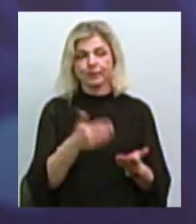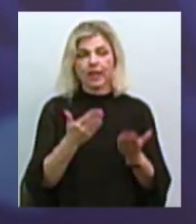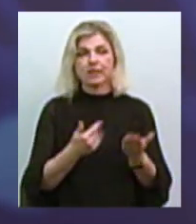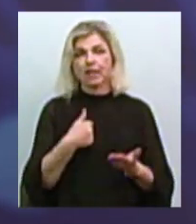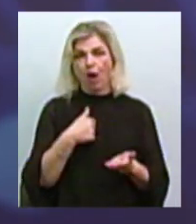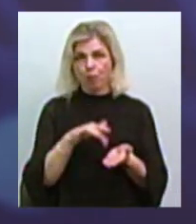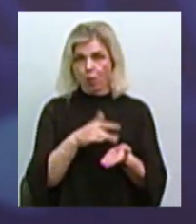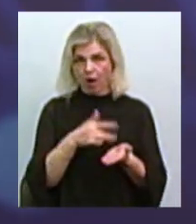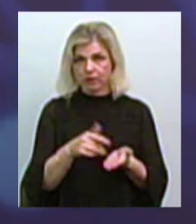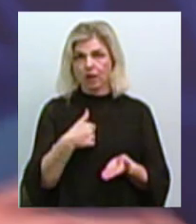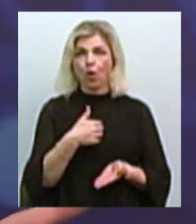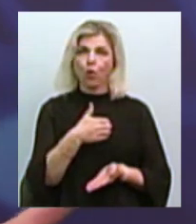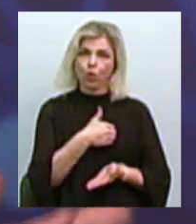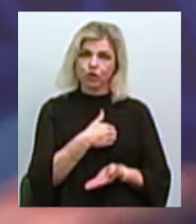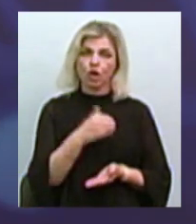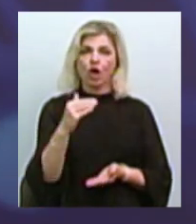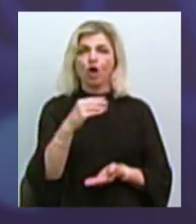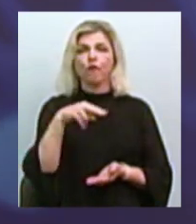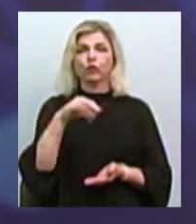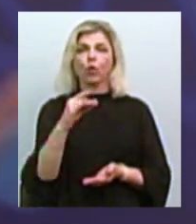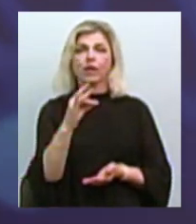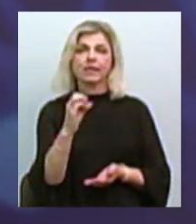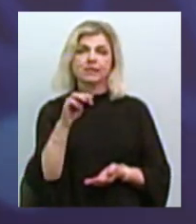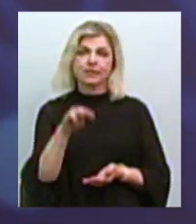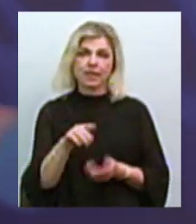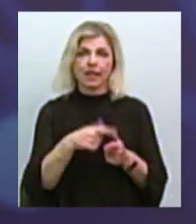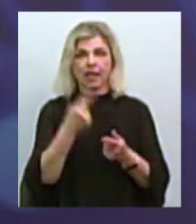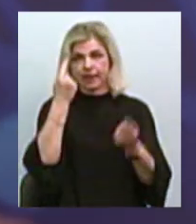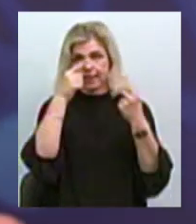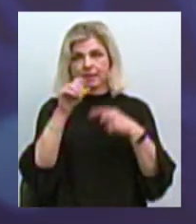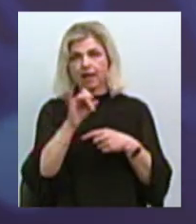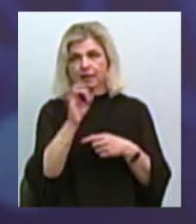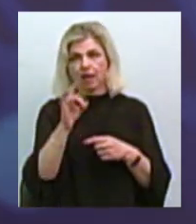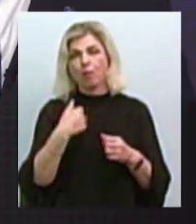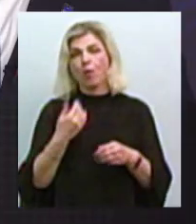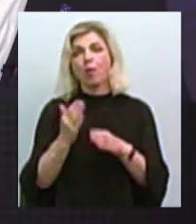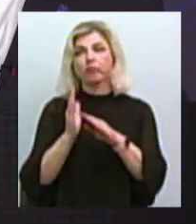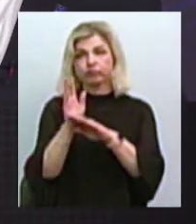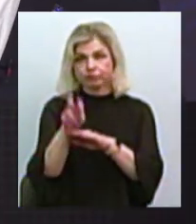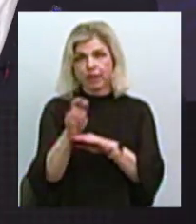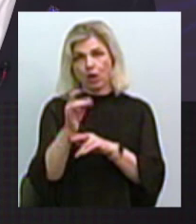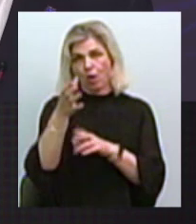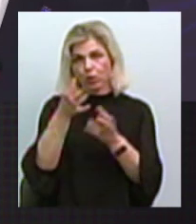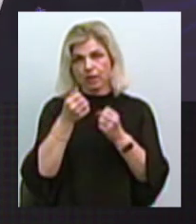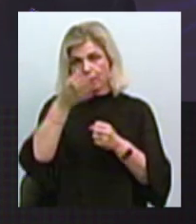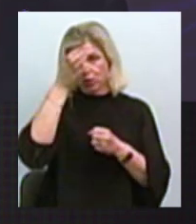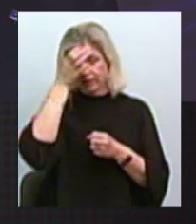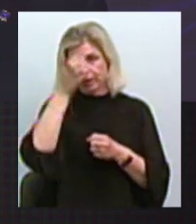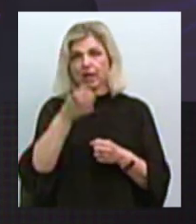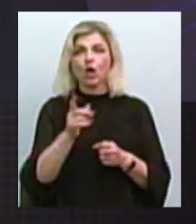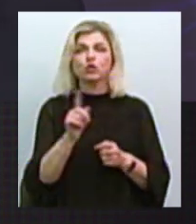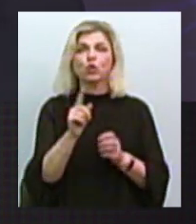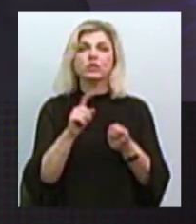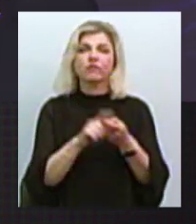бухгалтер і хочу бути флористом чи дизайнером, я можу звернутися і отримати освіту? Давайте так, те, що стосується